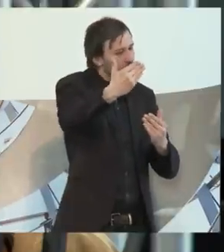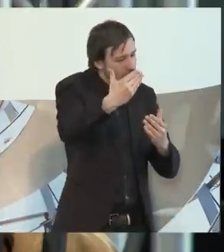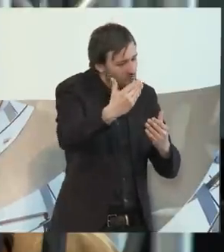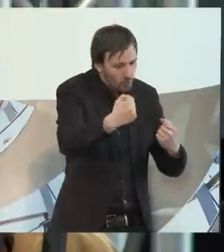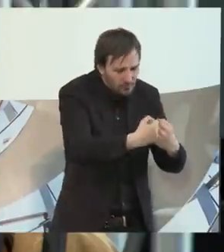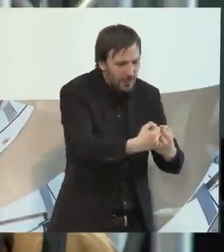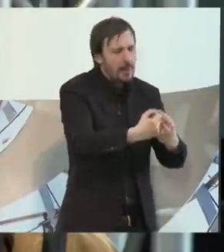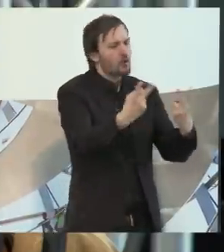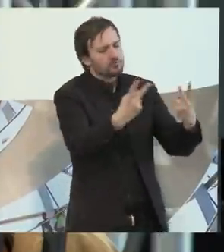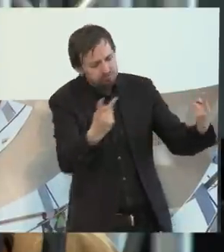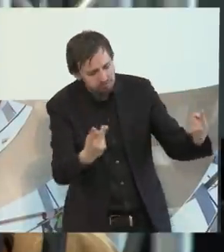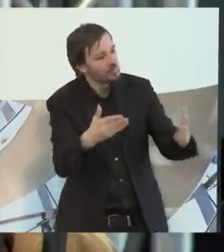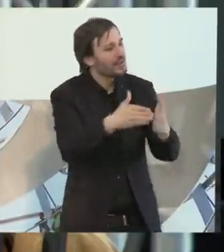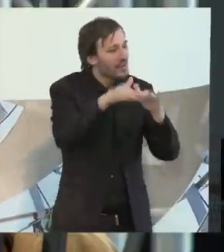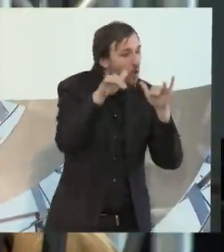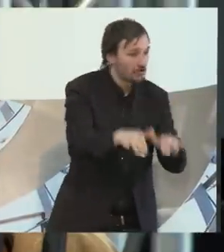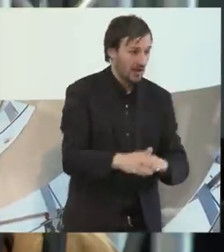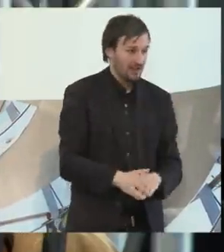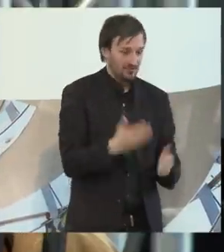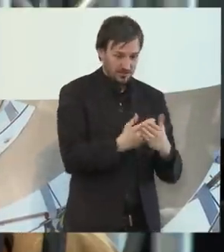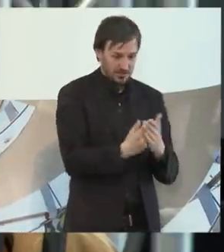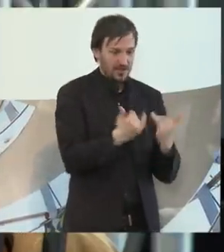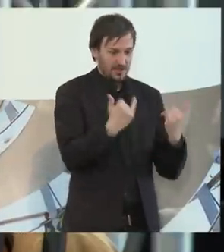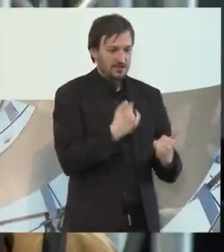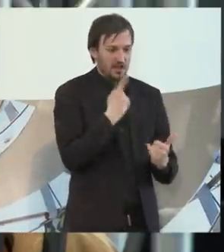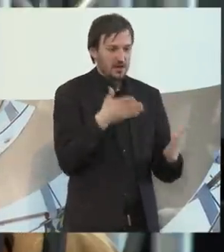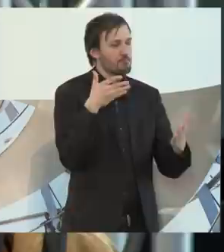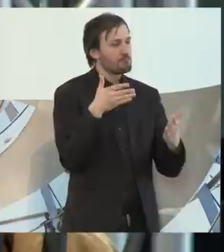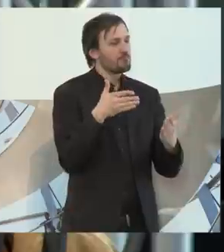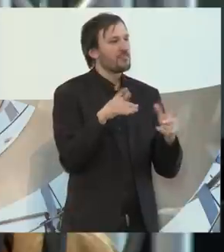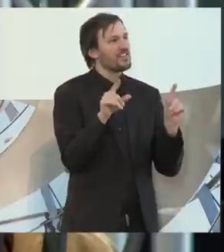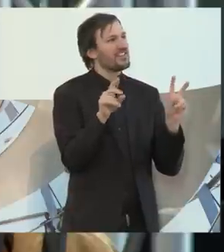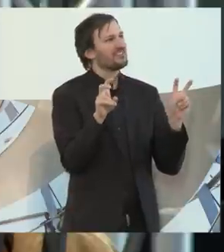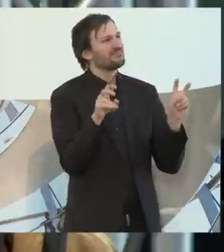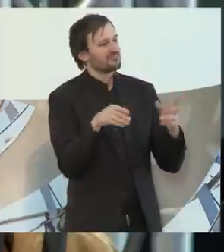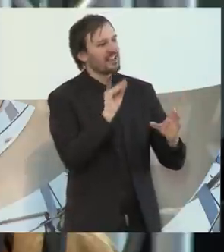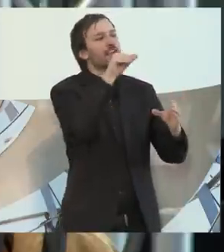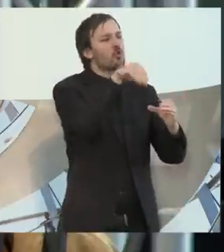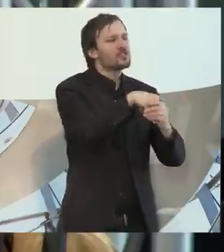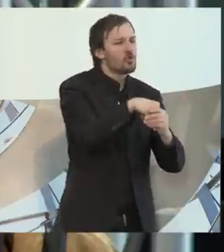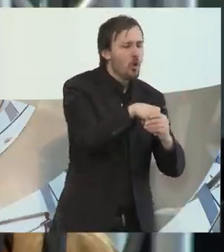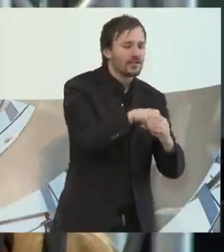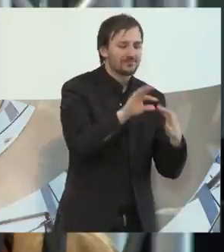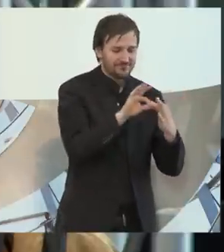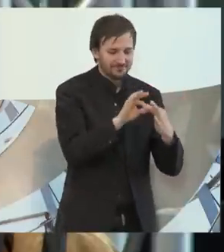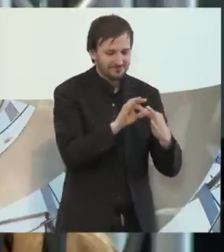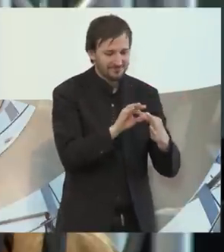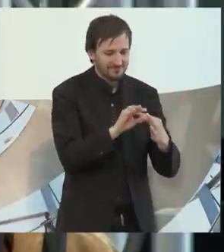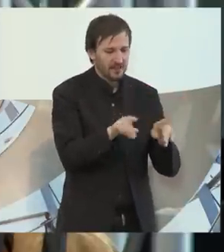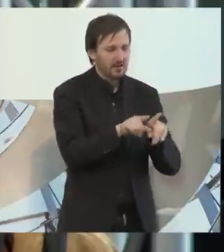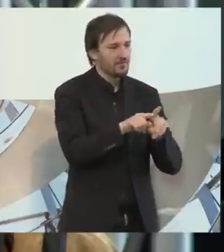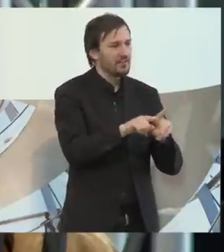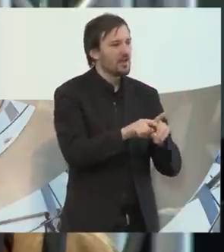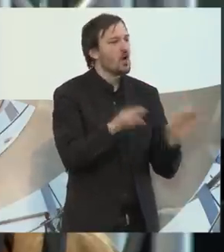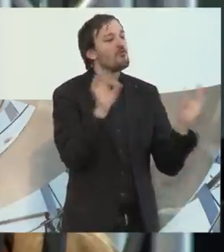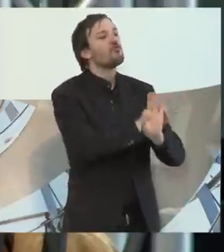das System dahingehend zu machen, dass quasi die Barrierefreiheit oder die Inklusion ein Komfortgewinn